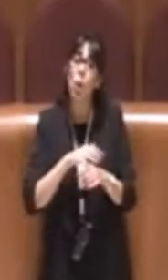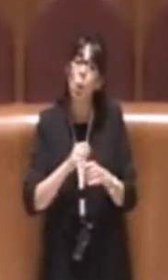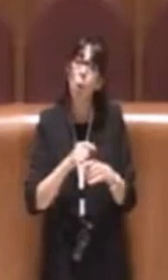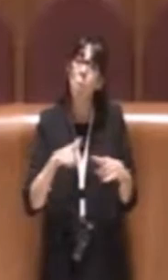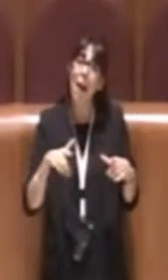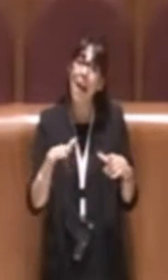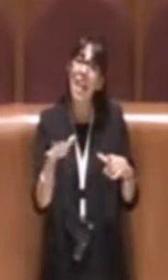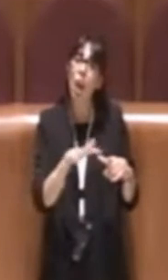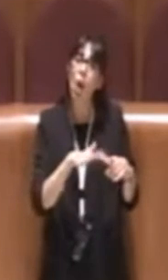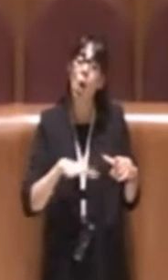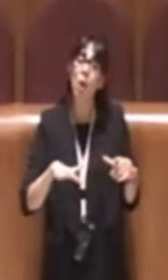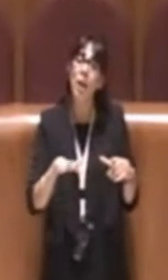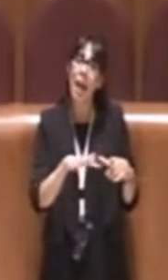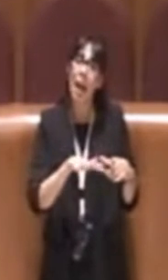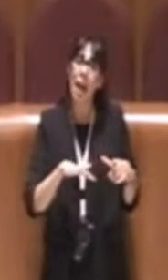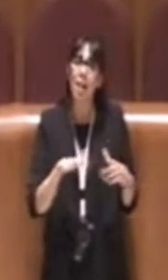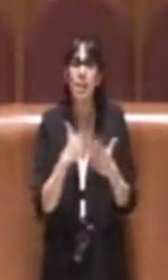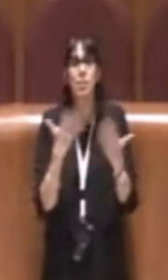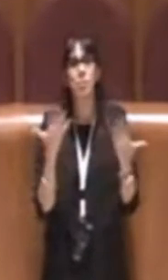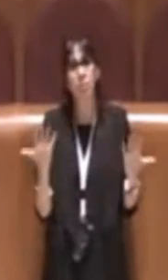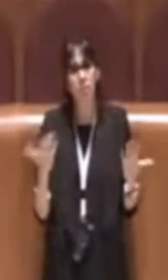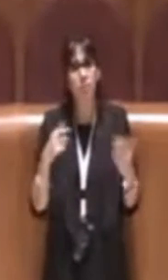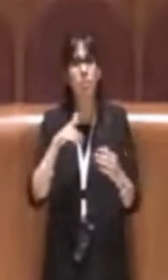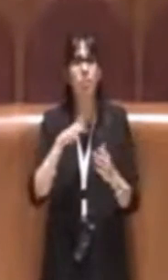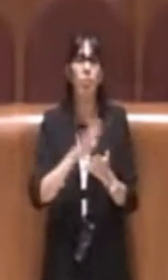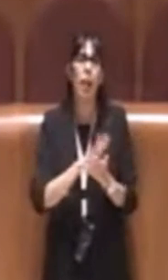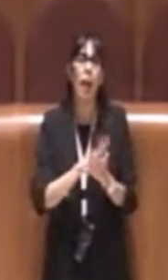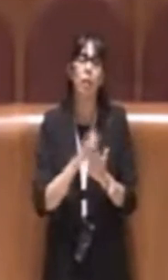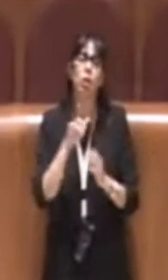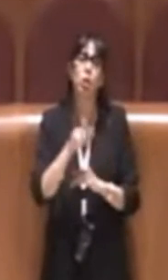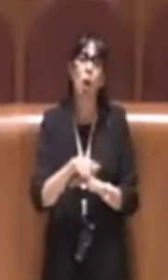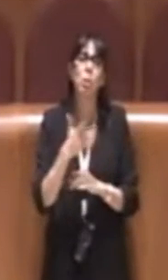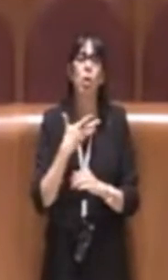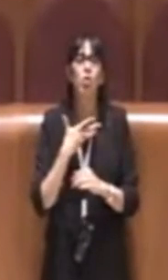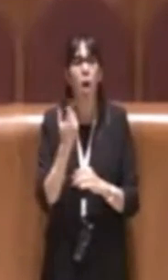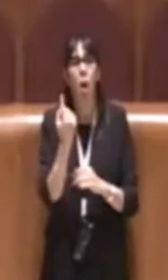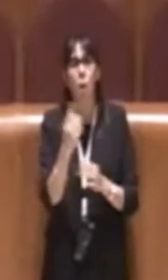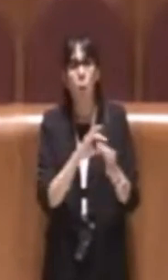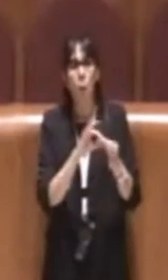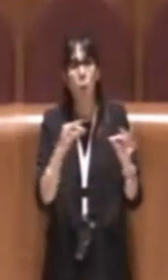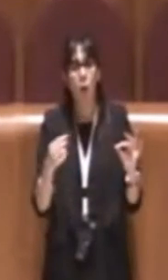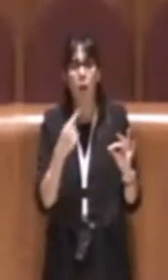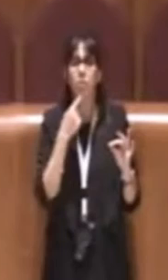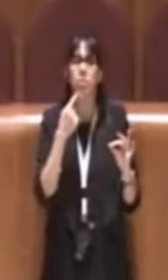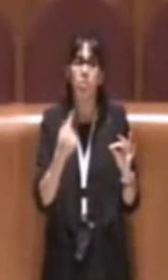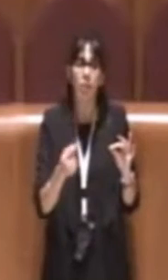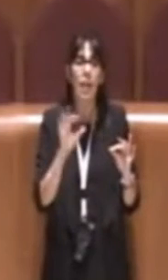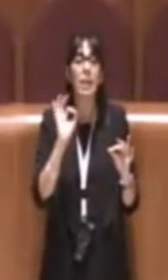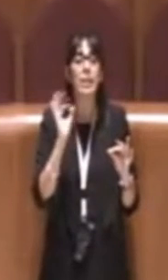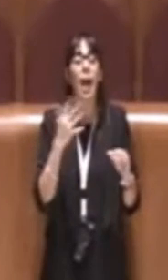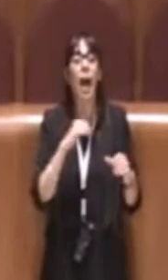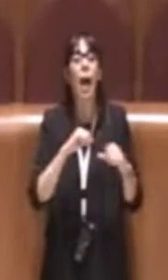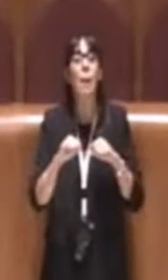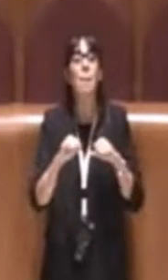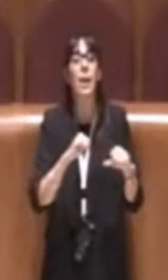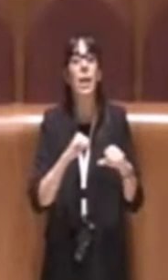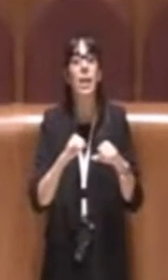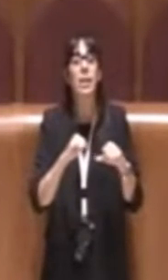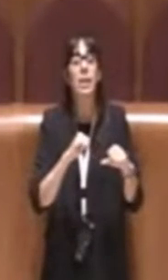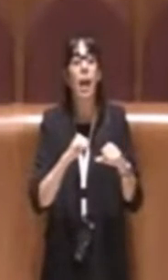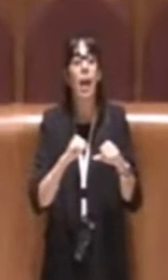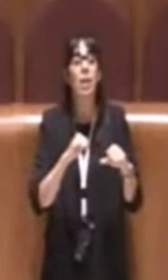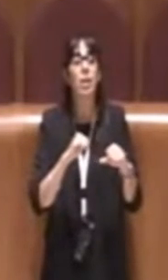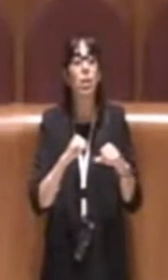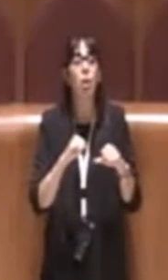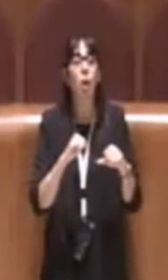e effettivamente nell'atto d'obbligo c'è un passaggio che dice che se l'amministrazione non dovesse